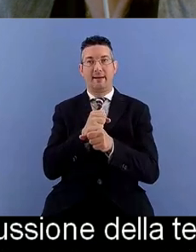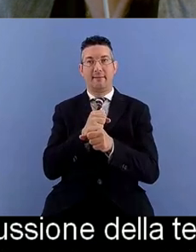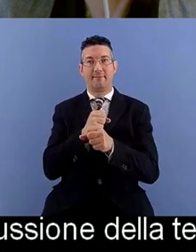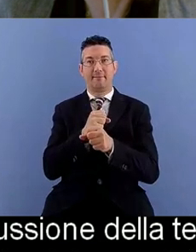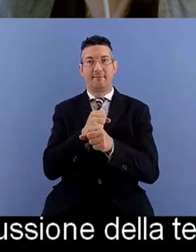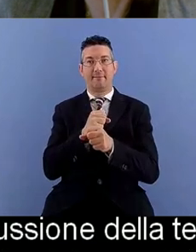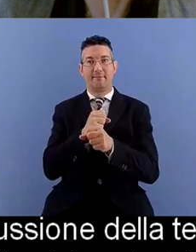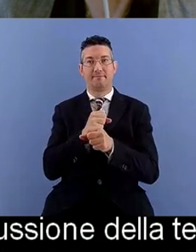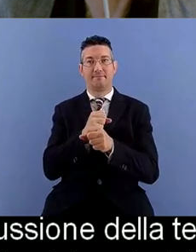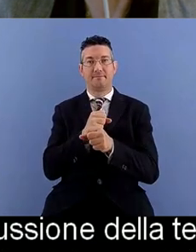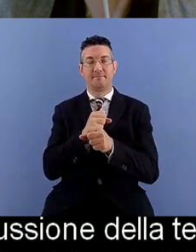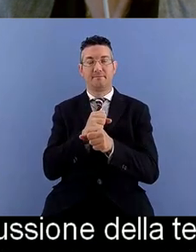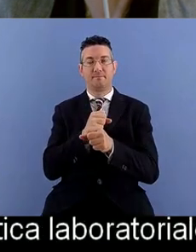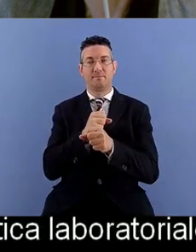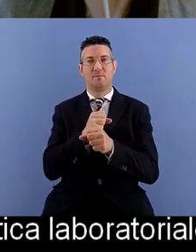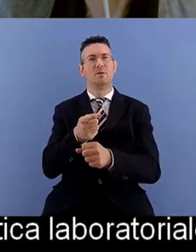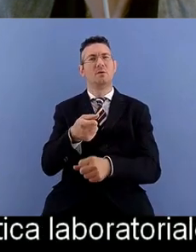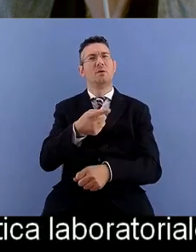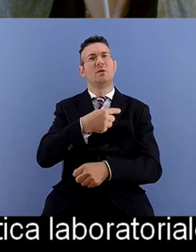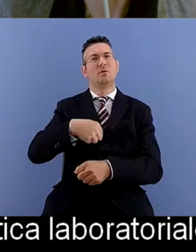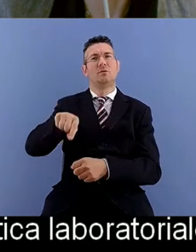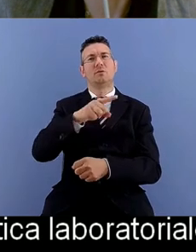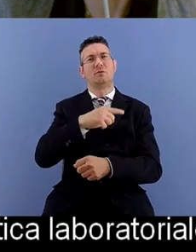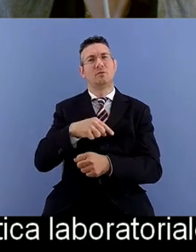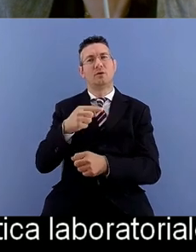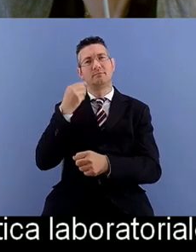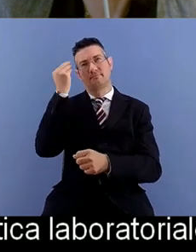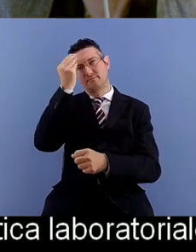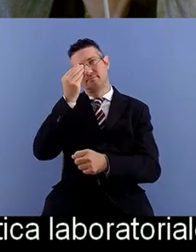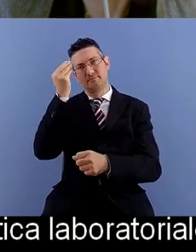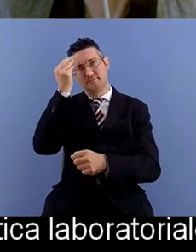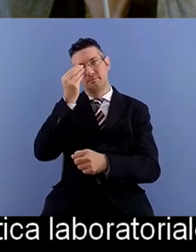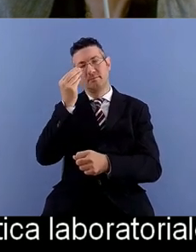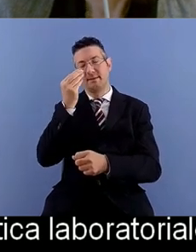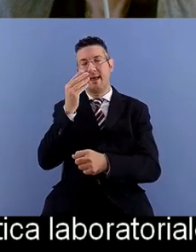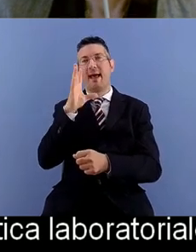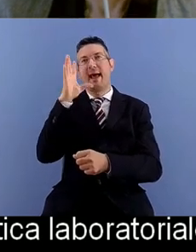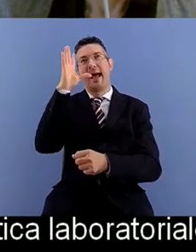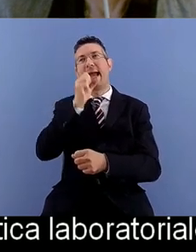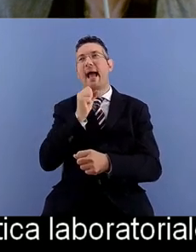ci siamo posti come fare capire l'inaccessibilità